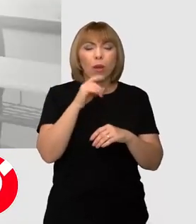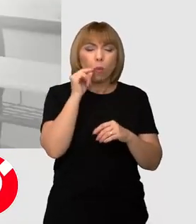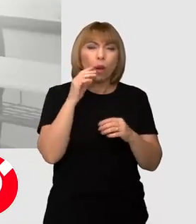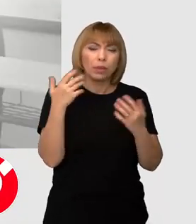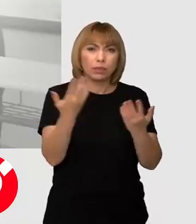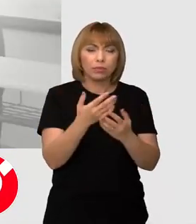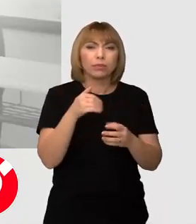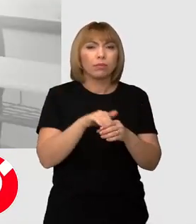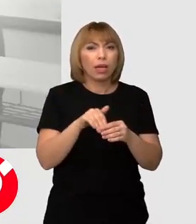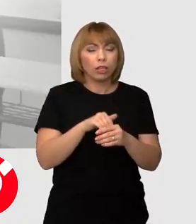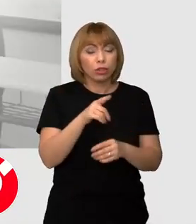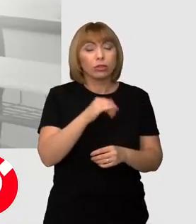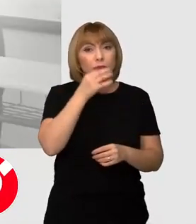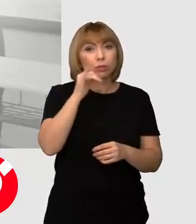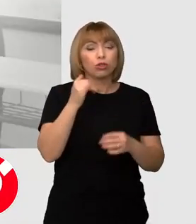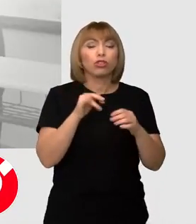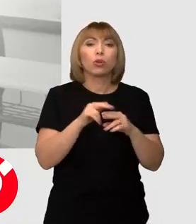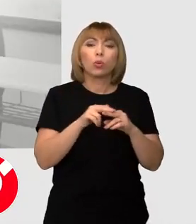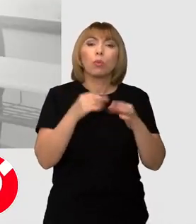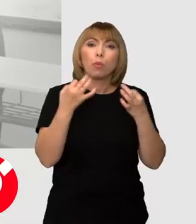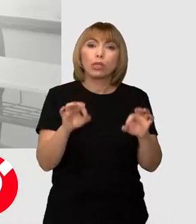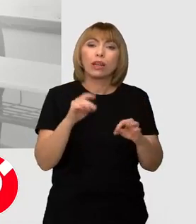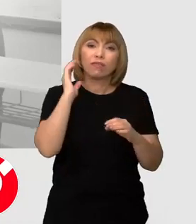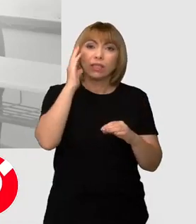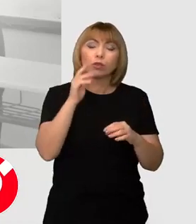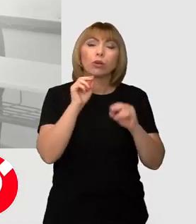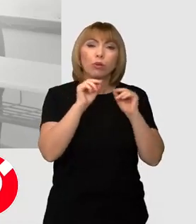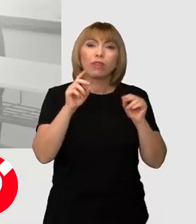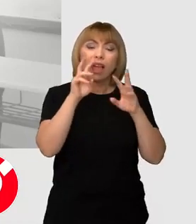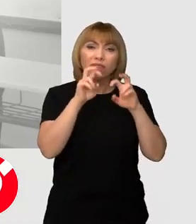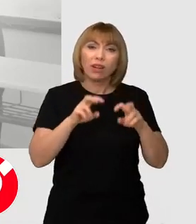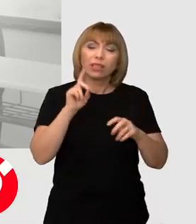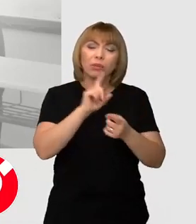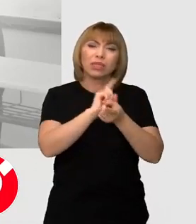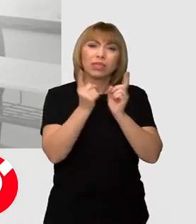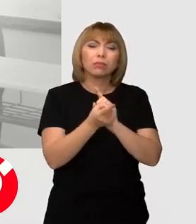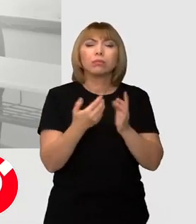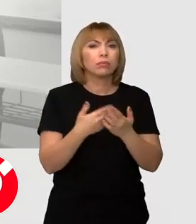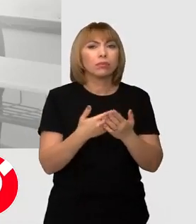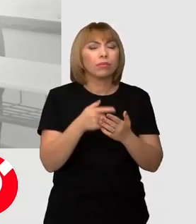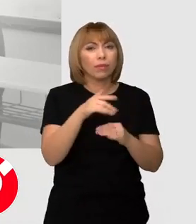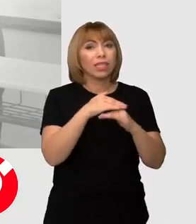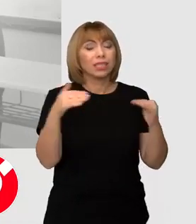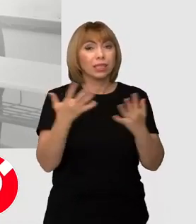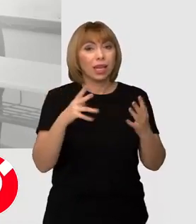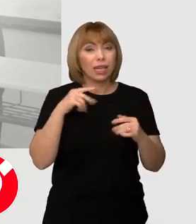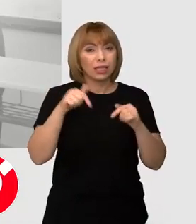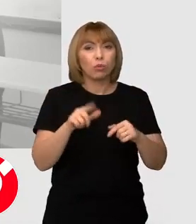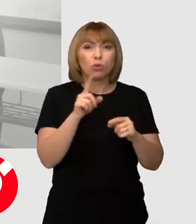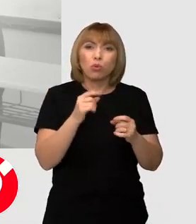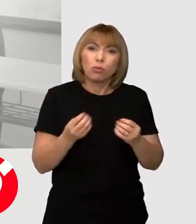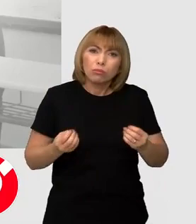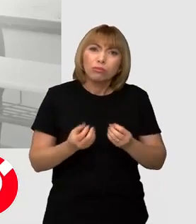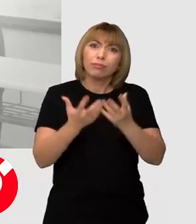Marian Stas a mai spus și că modalitatea în care viitorii profesori sunt evaluați ar trebui schimbată și asta deoarece în stadiul în care este acum nu dă roade.